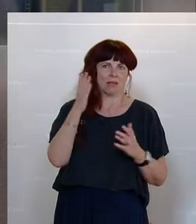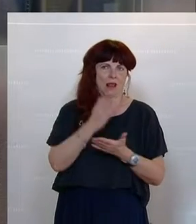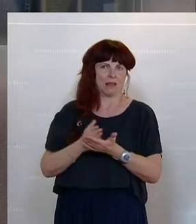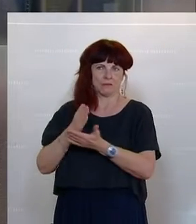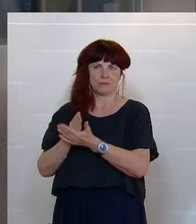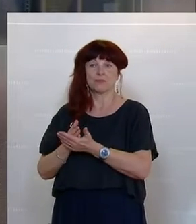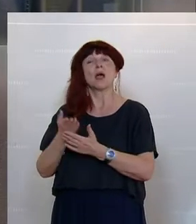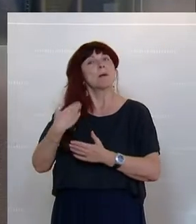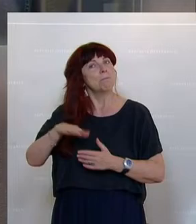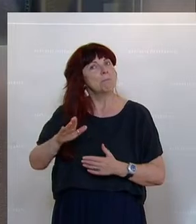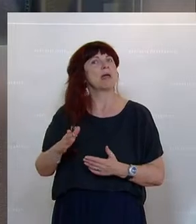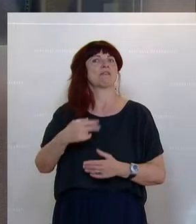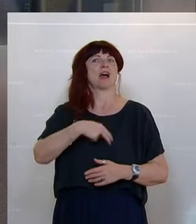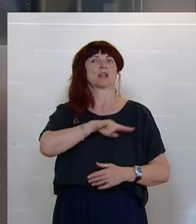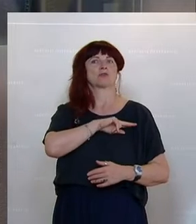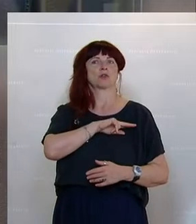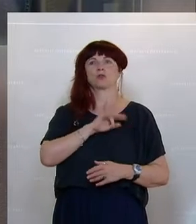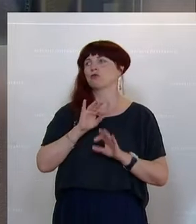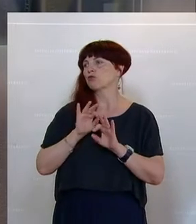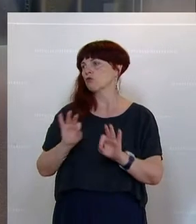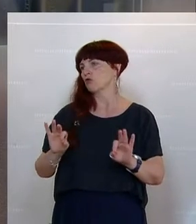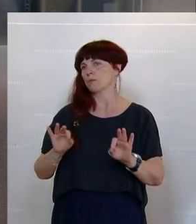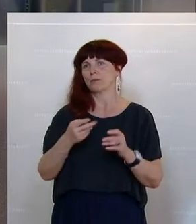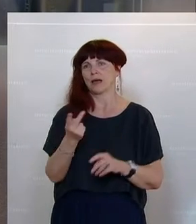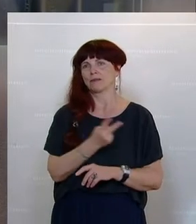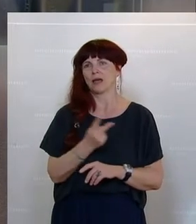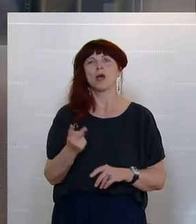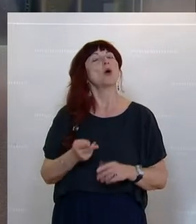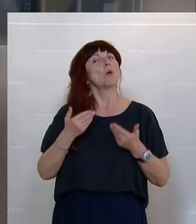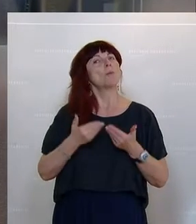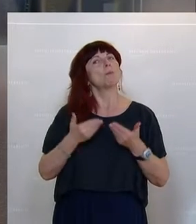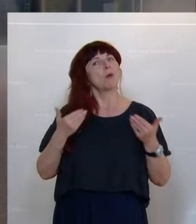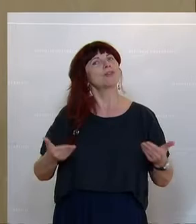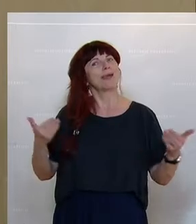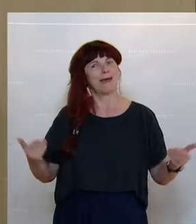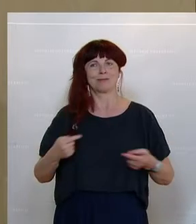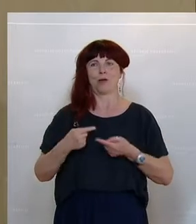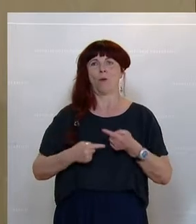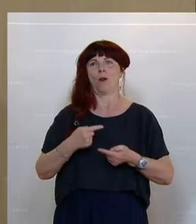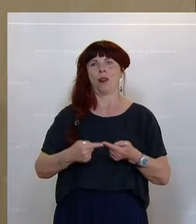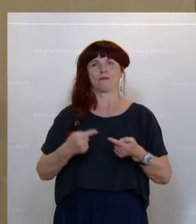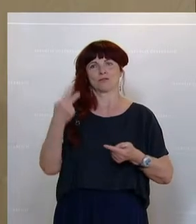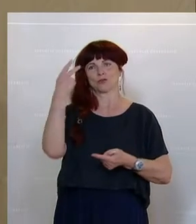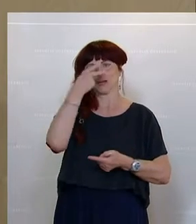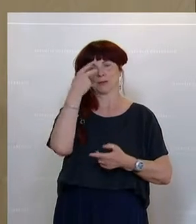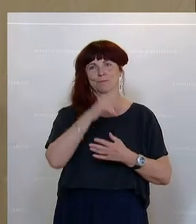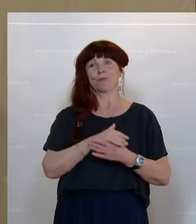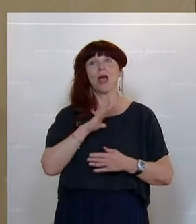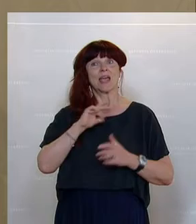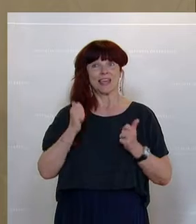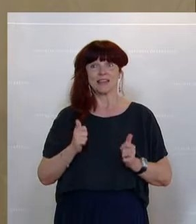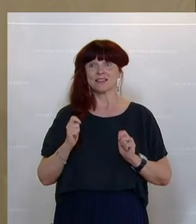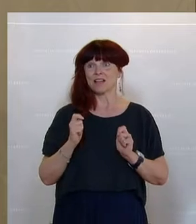für beide Seiten oder eine ausgewogenere Verantwortung und ein modernes Rollenverständnis von Familie. Der vorliegende Antrag